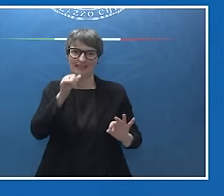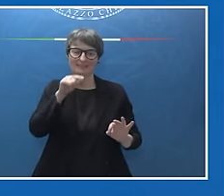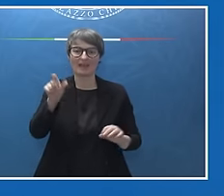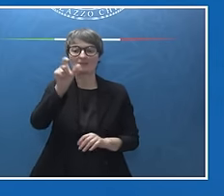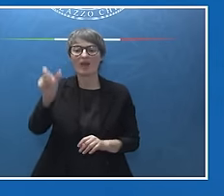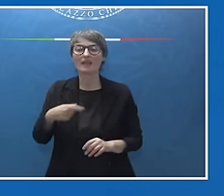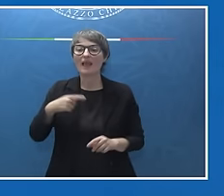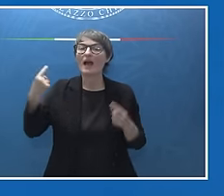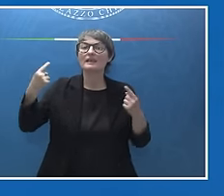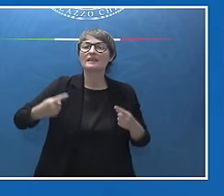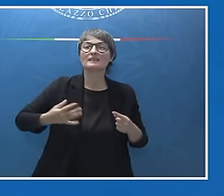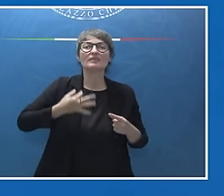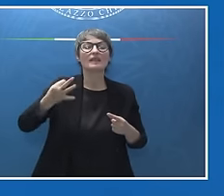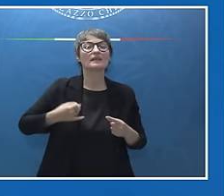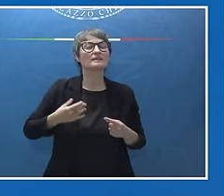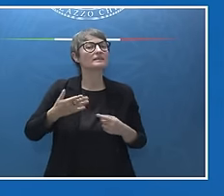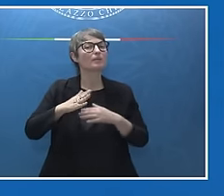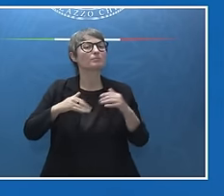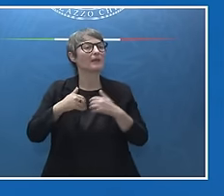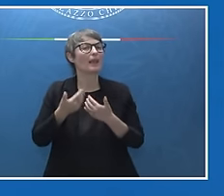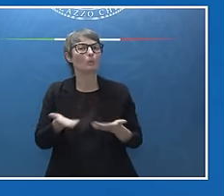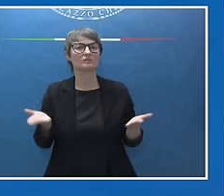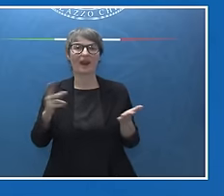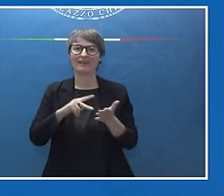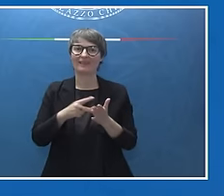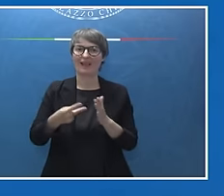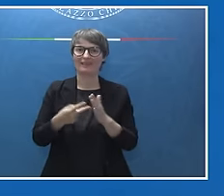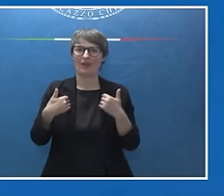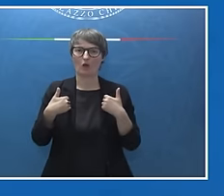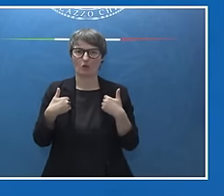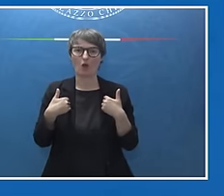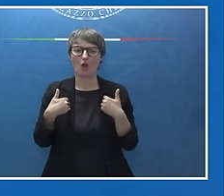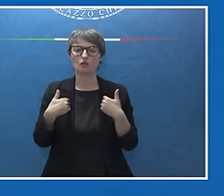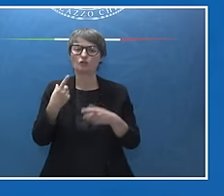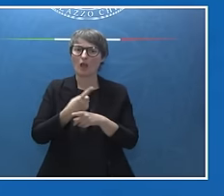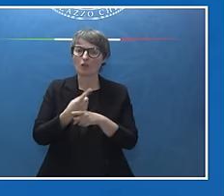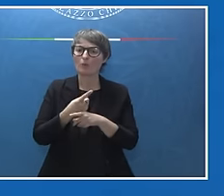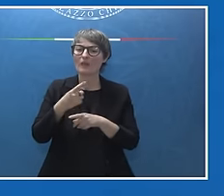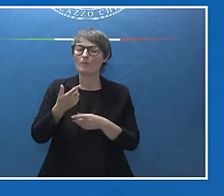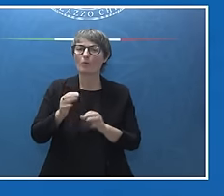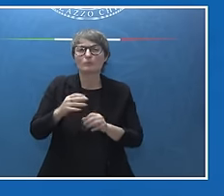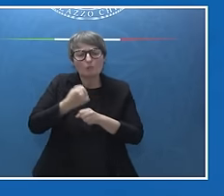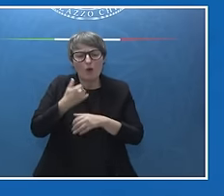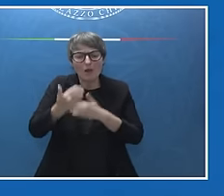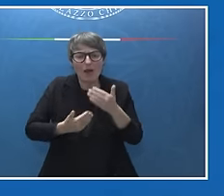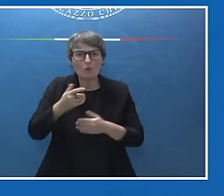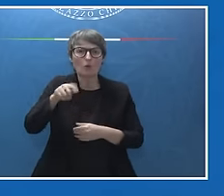della neutralità tecnologica. Dobbiamo lavorare anche come G7 con un approccio pragmatico che ci